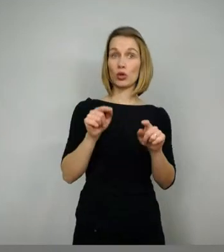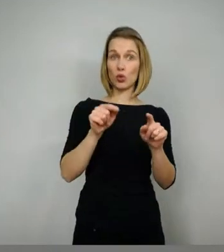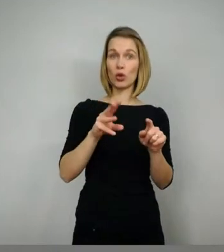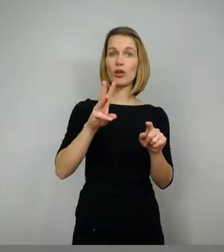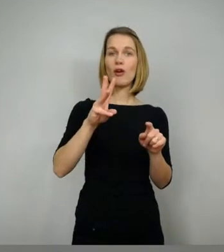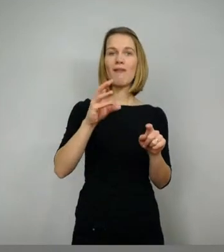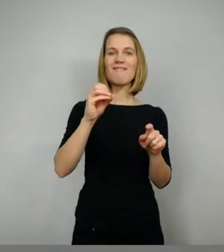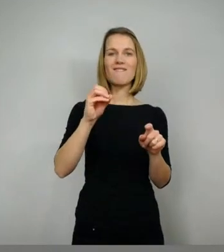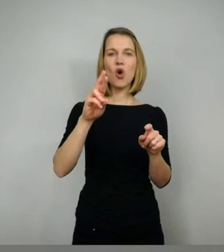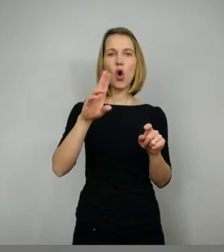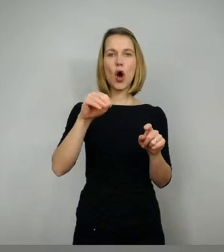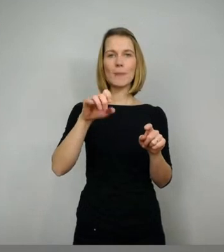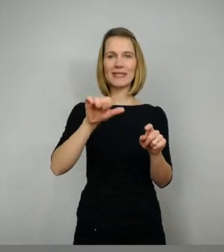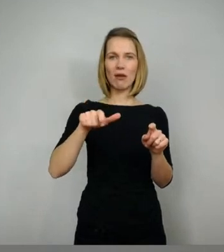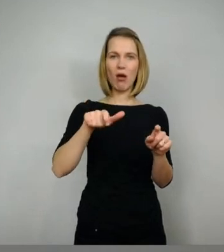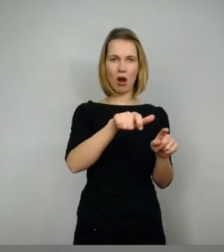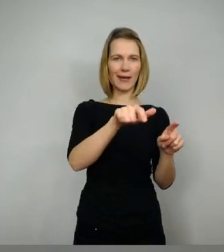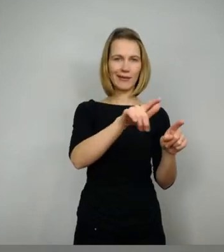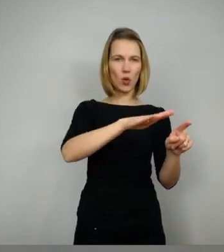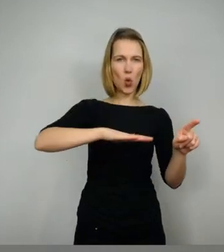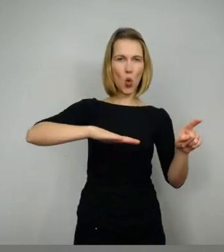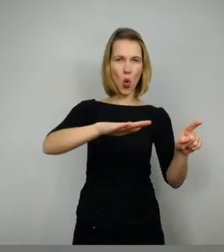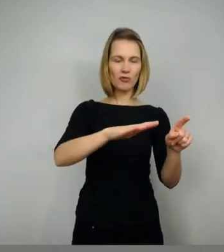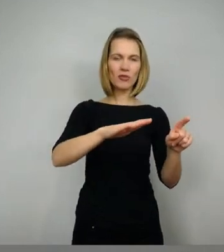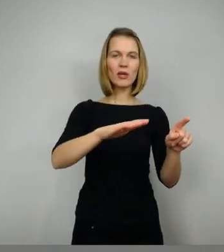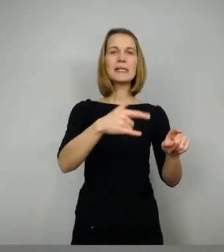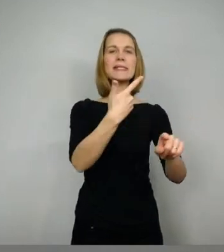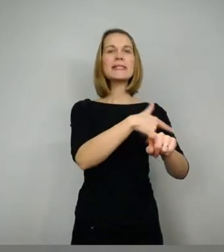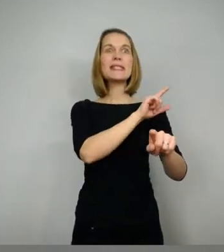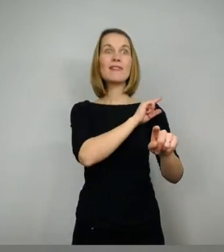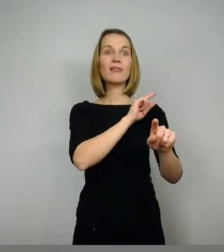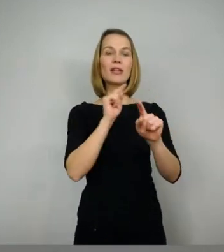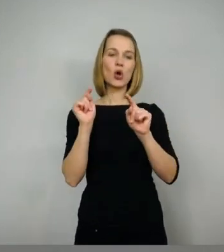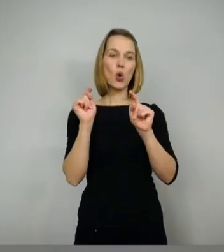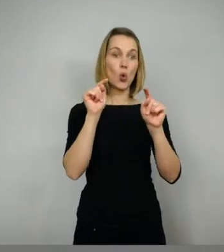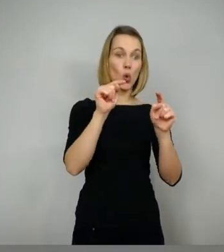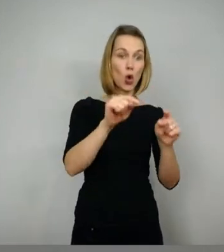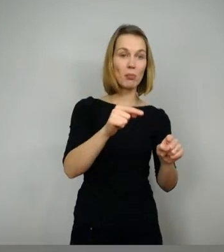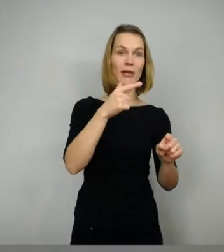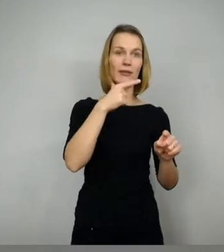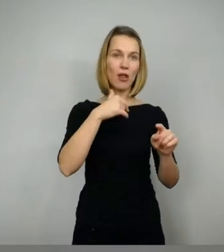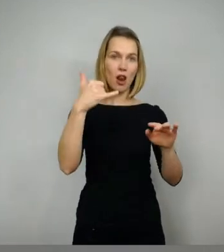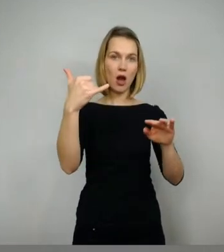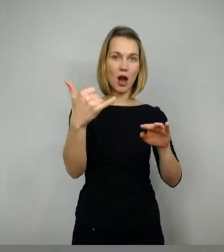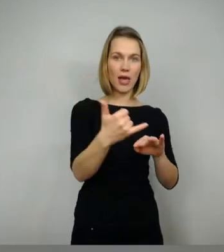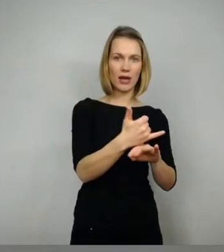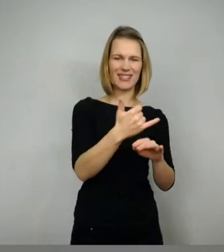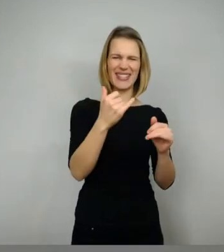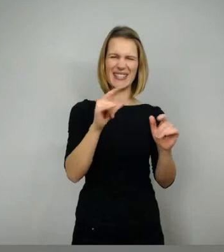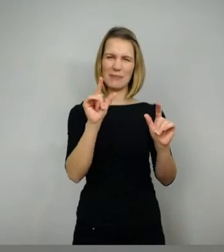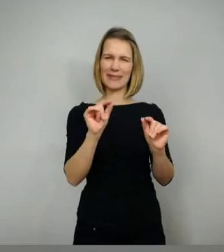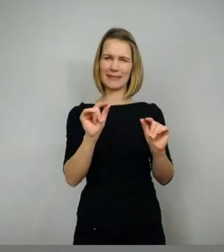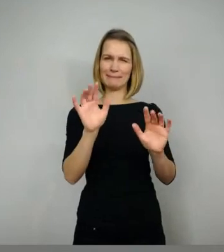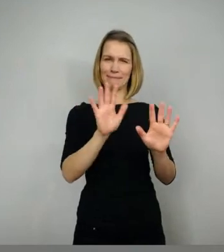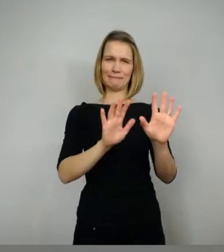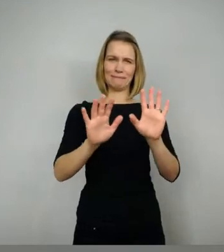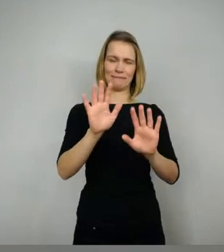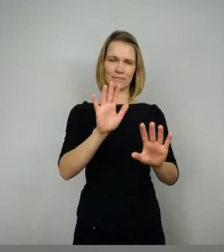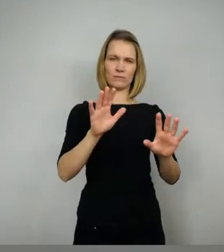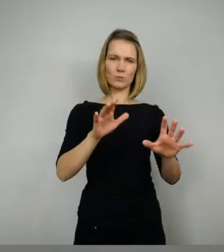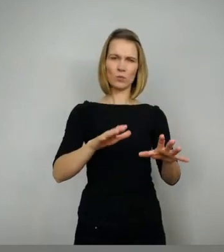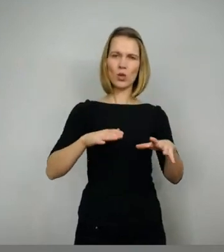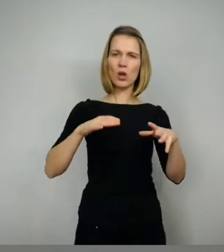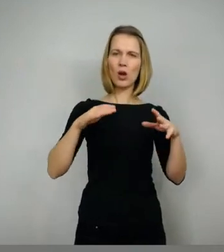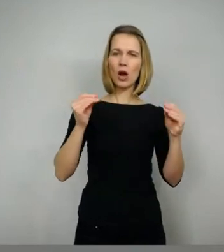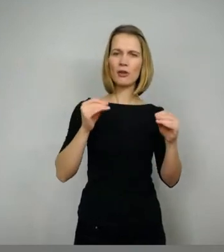Siegfried ist gerade angekommen und möchte um Krimhild werben. Das ist jetzt ein bisschen seltsam, denn am Anfang verhält er sich am Wormser Hof überhaupt